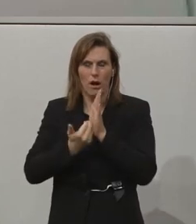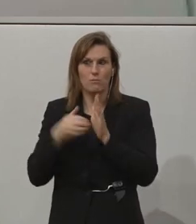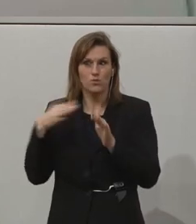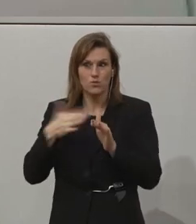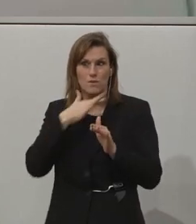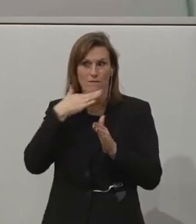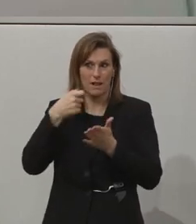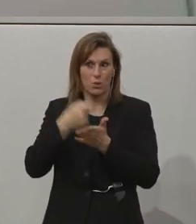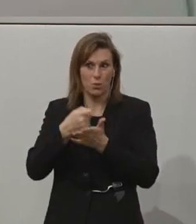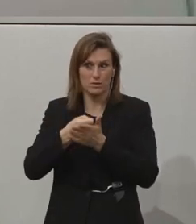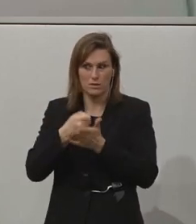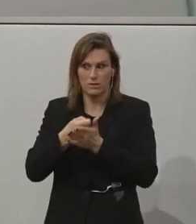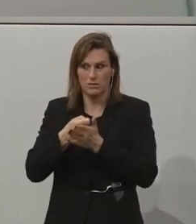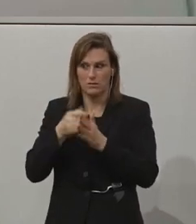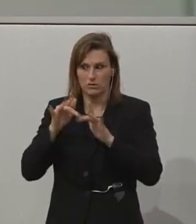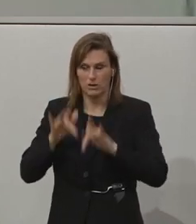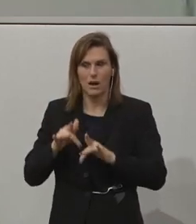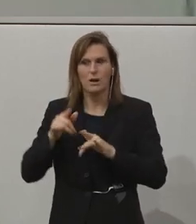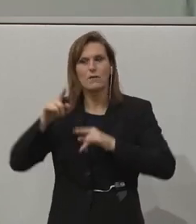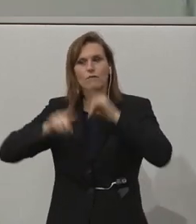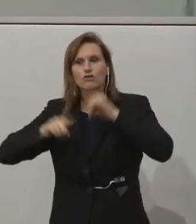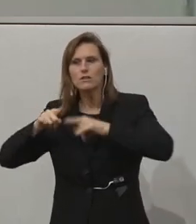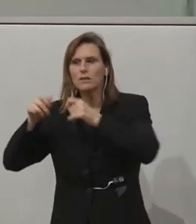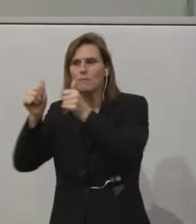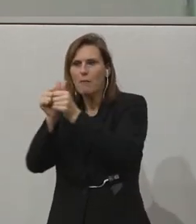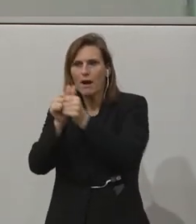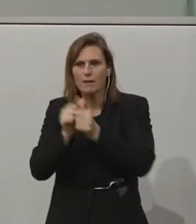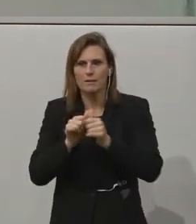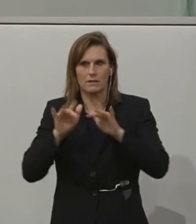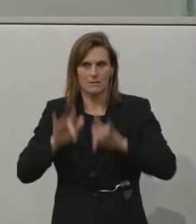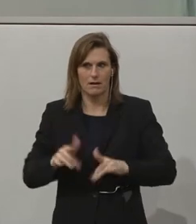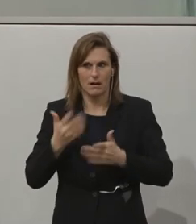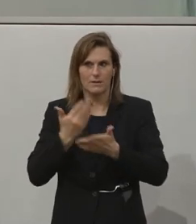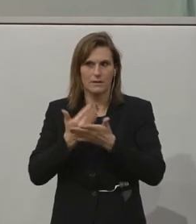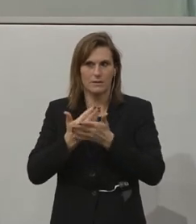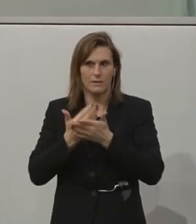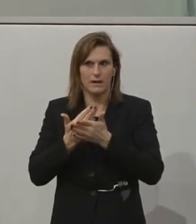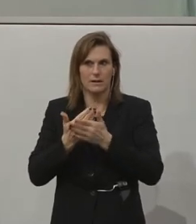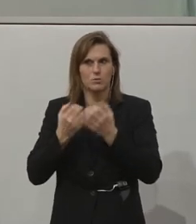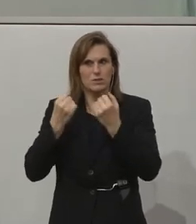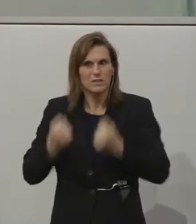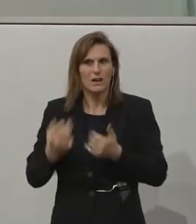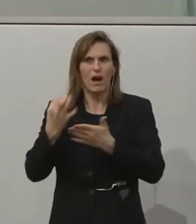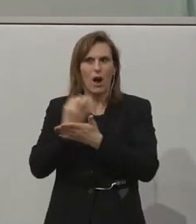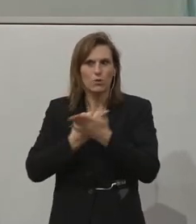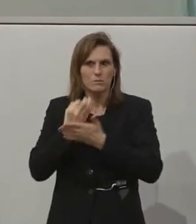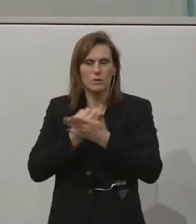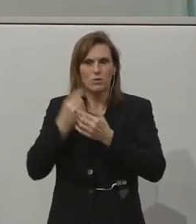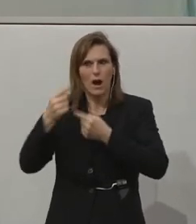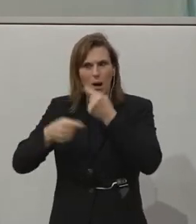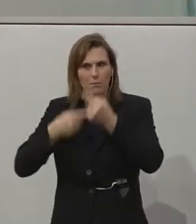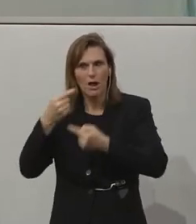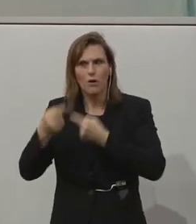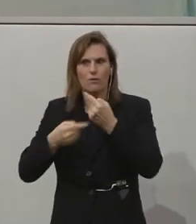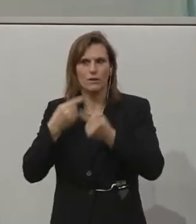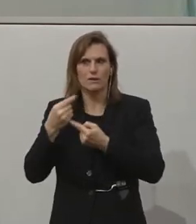from our businesses. Typically that is either 5,000 or 10,000